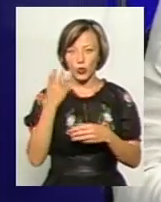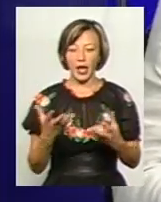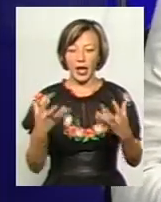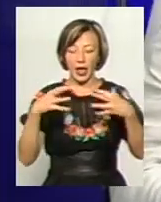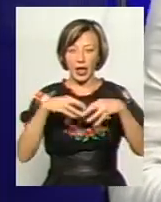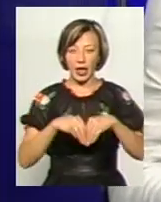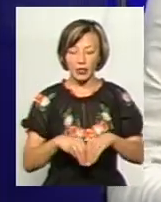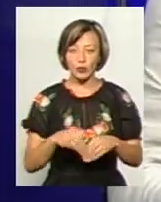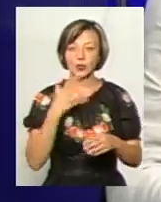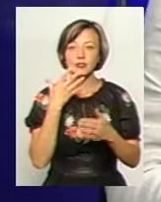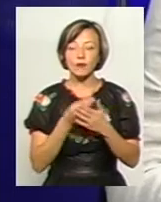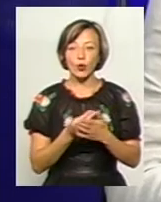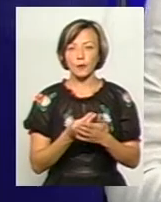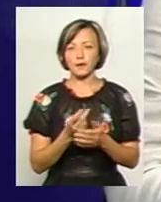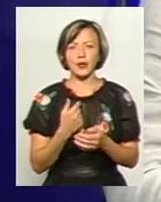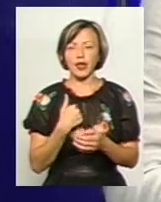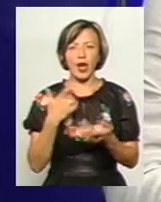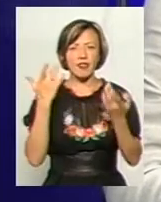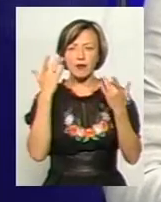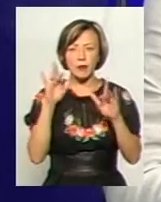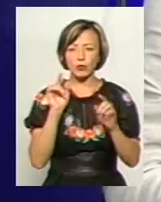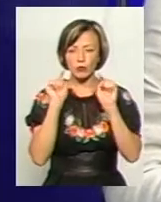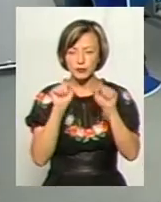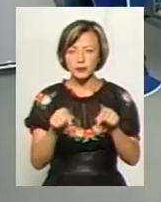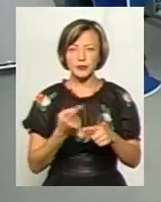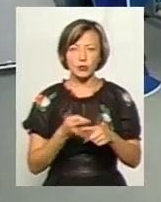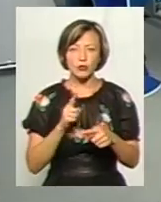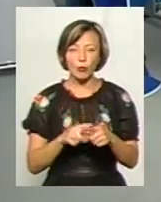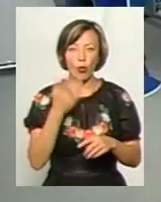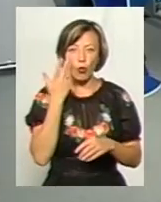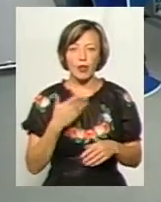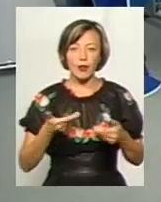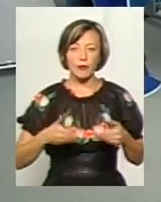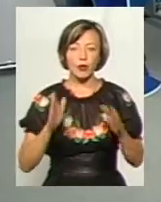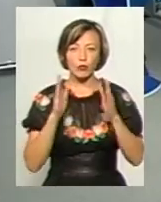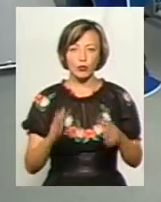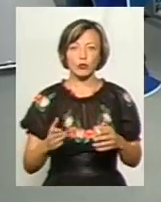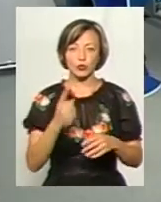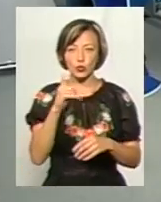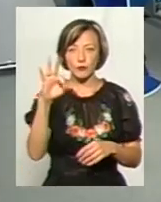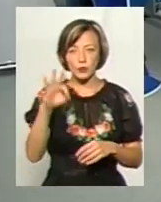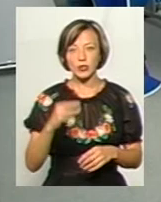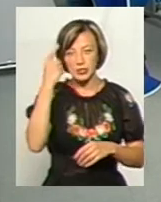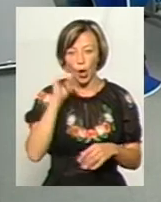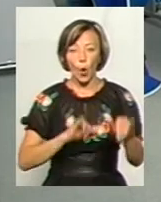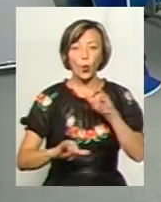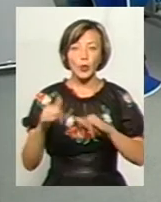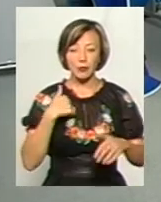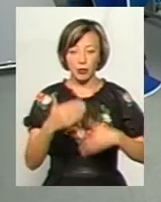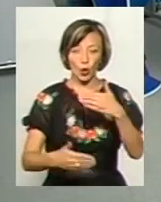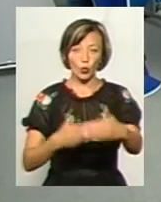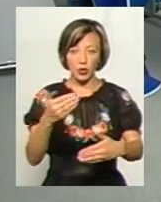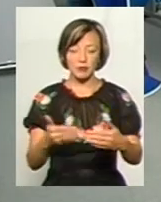свою. Я не випадково саме на цьому наголошую, тому що коли ми будемо твердо знати, куди ми рухаємось, ми